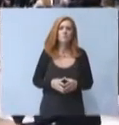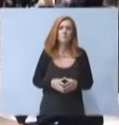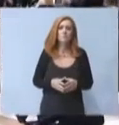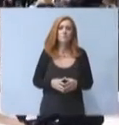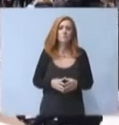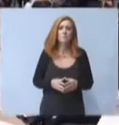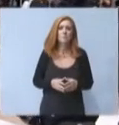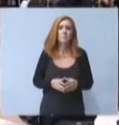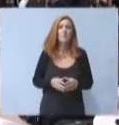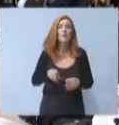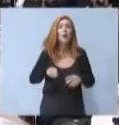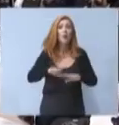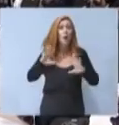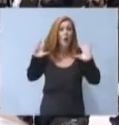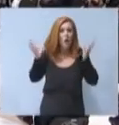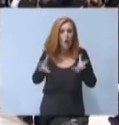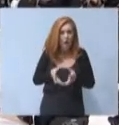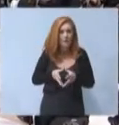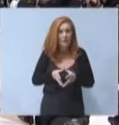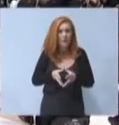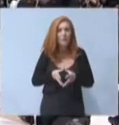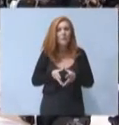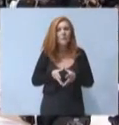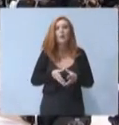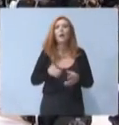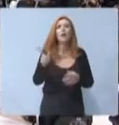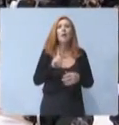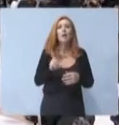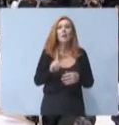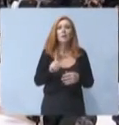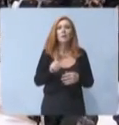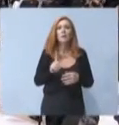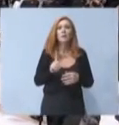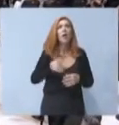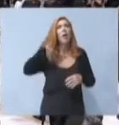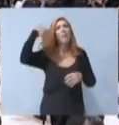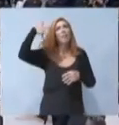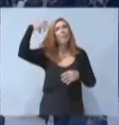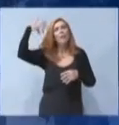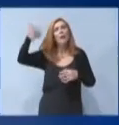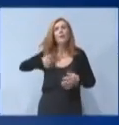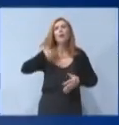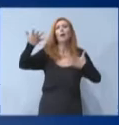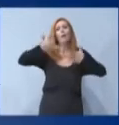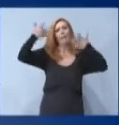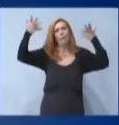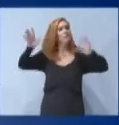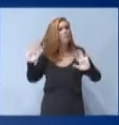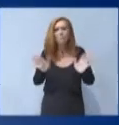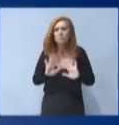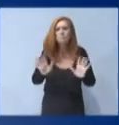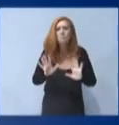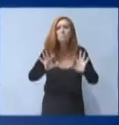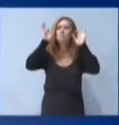Όλα αυτά, κυρίες και κύριοι, φίλες και φίλοι, δεν αποτελούν θεωρητικές οικονομικές εξαγγελίες. Είναι